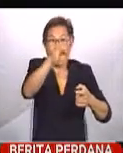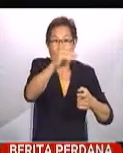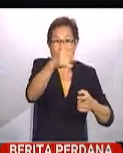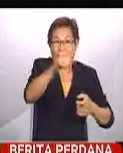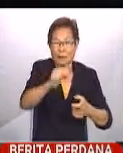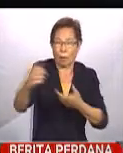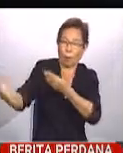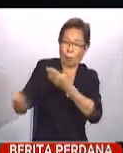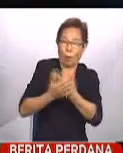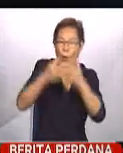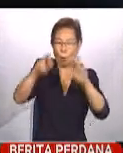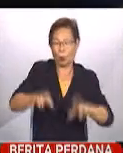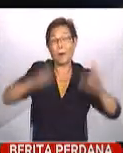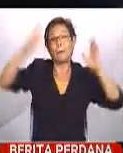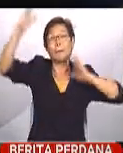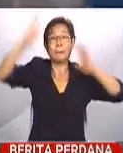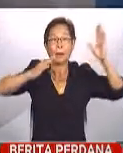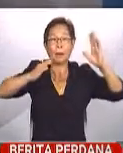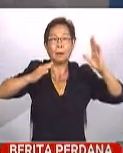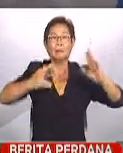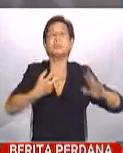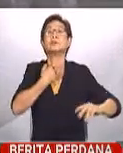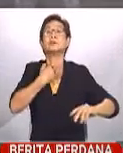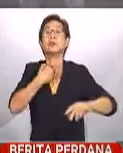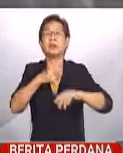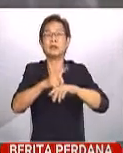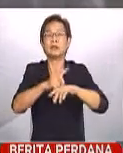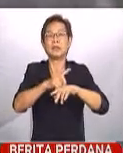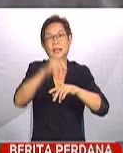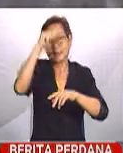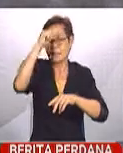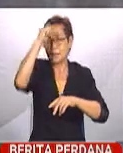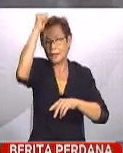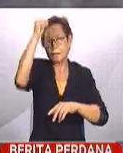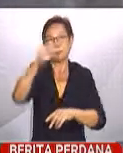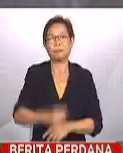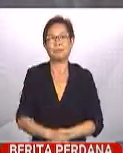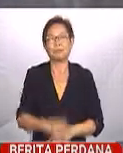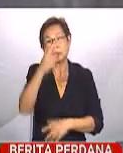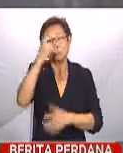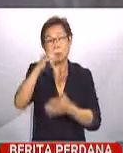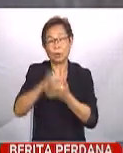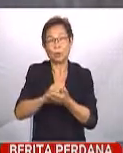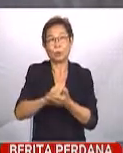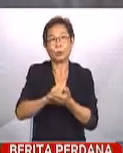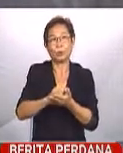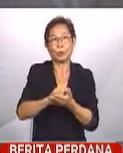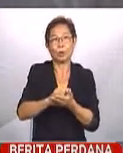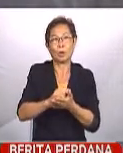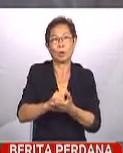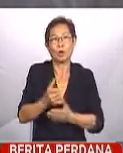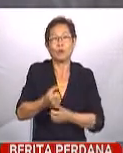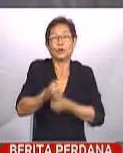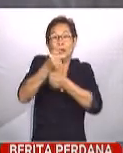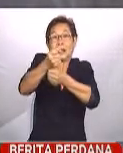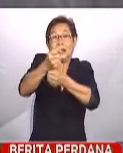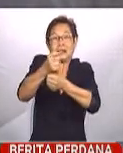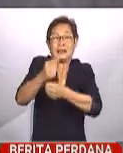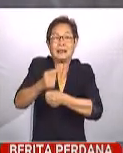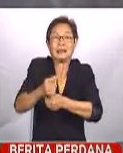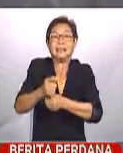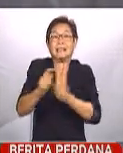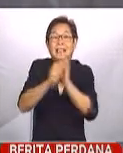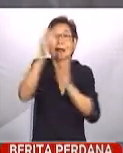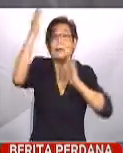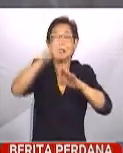bagi membawa pulang rakyat Malaysia yang terkandas di Chennai dan Mumbai. Sehubungan itu, Suranjaya Tinggi Malaysia di New Delhi sedang